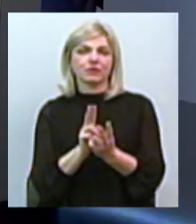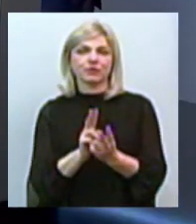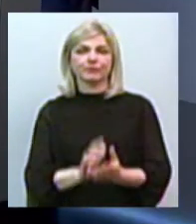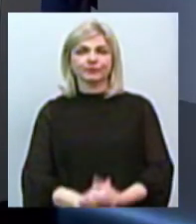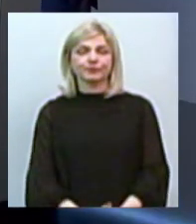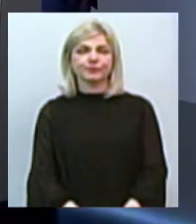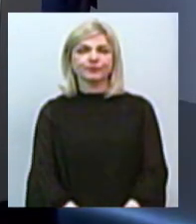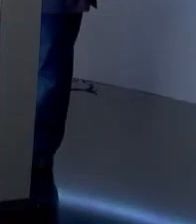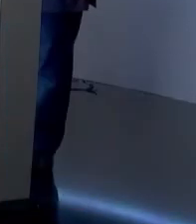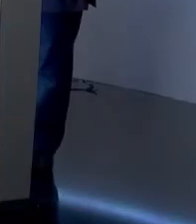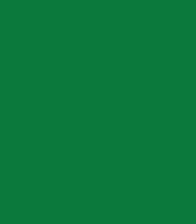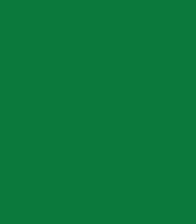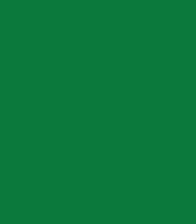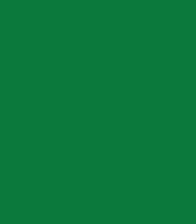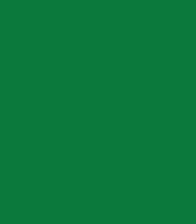До зустрічі в ефірі.